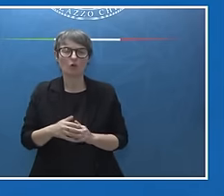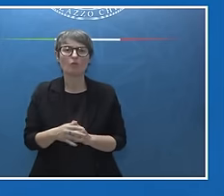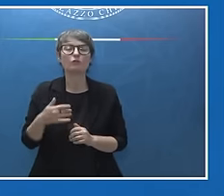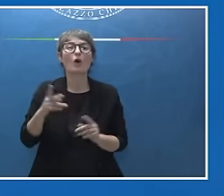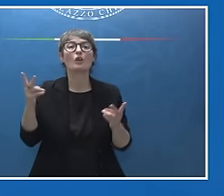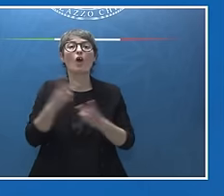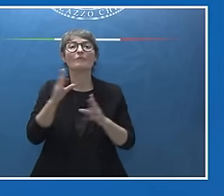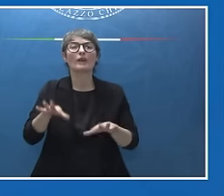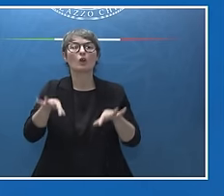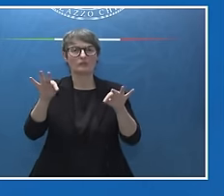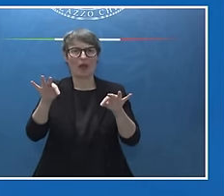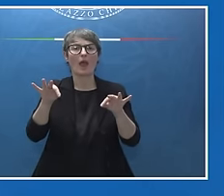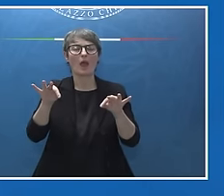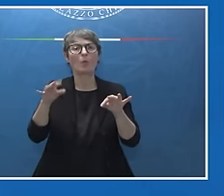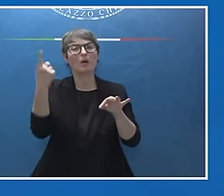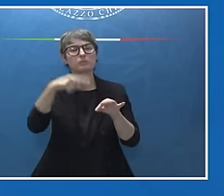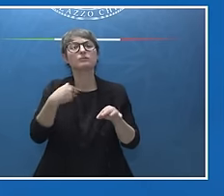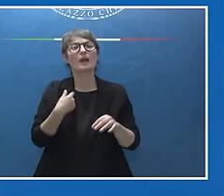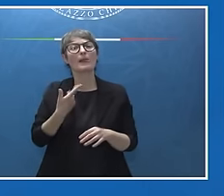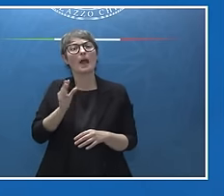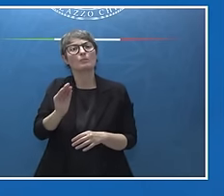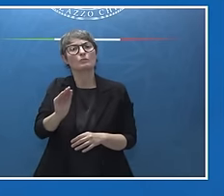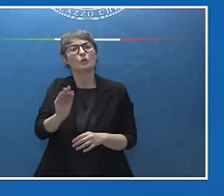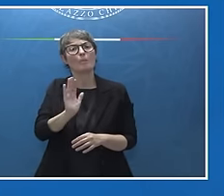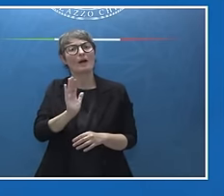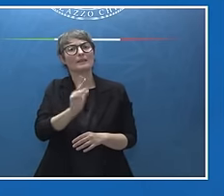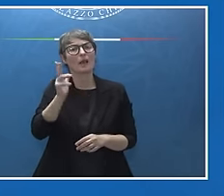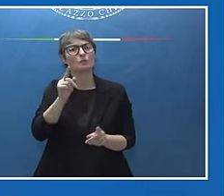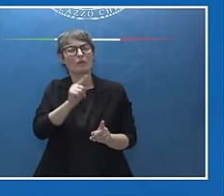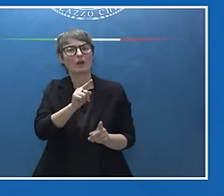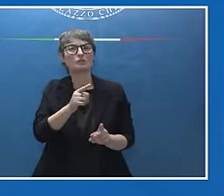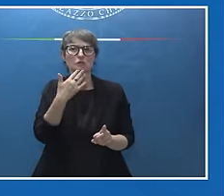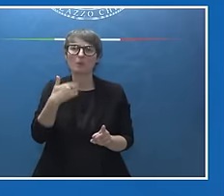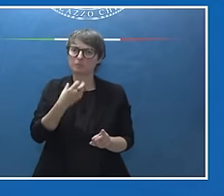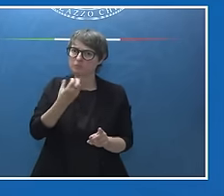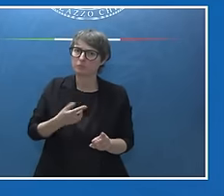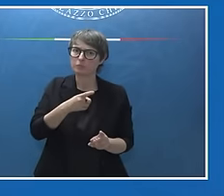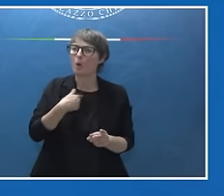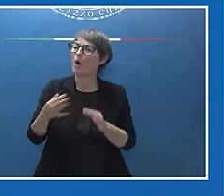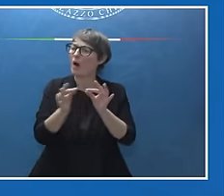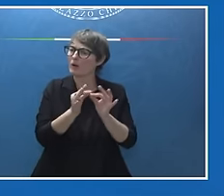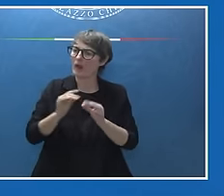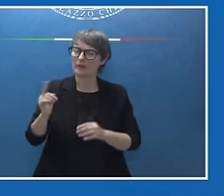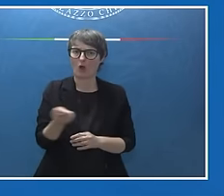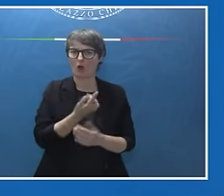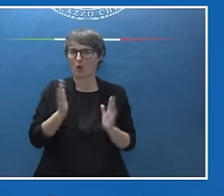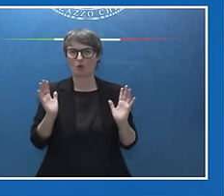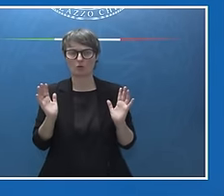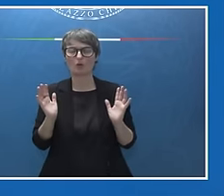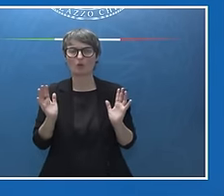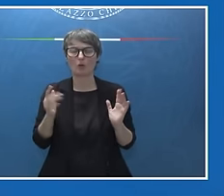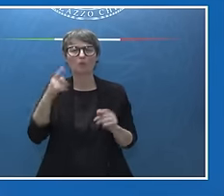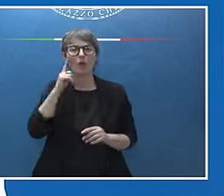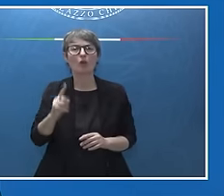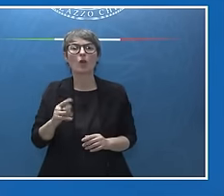francese, secondo me è una buona richiesta, stata inserita all'unanimità. Non so